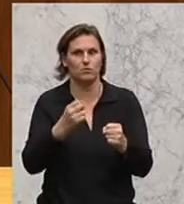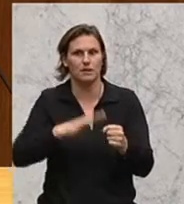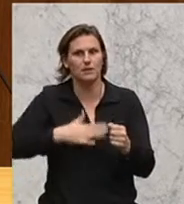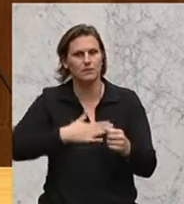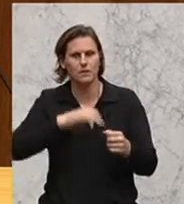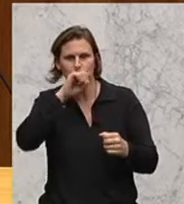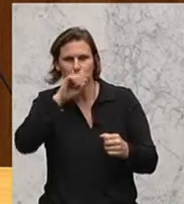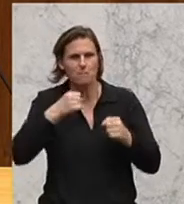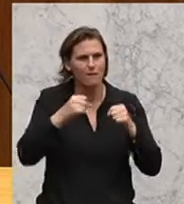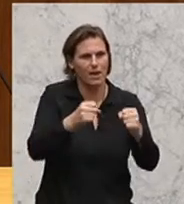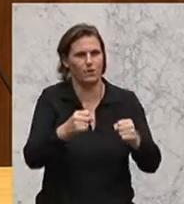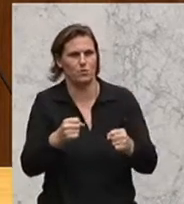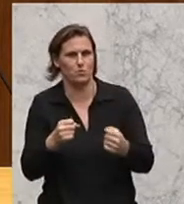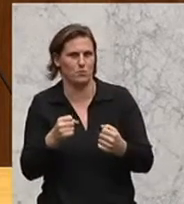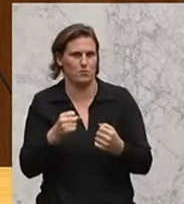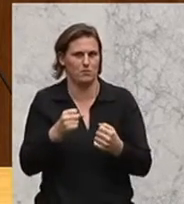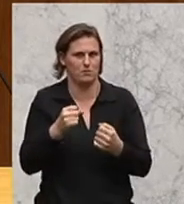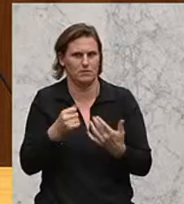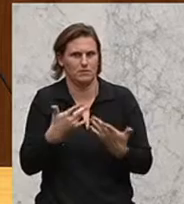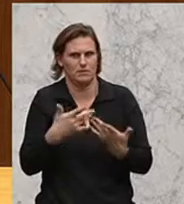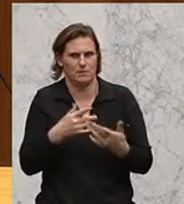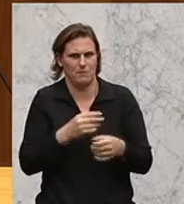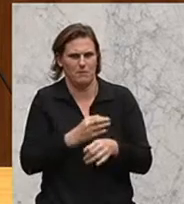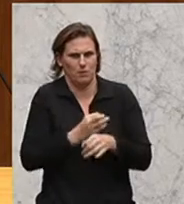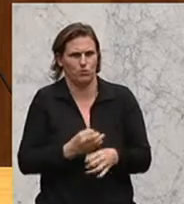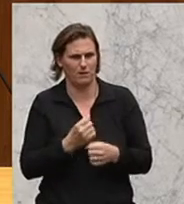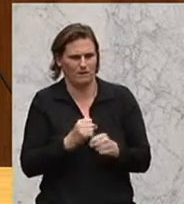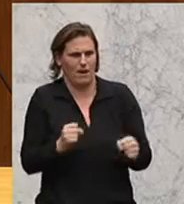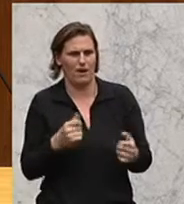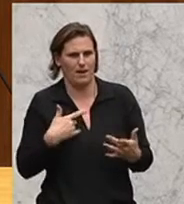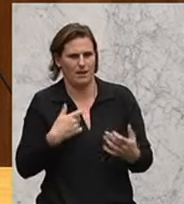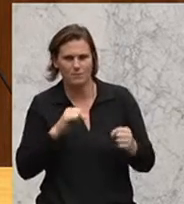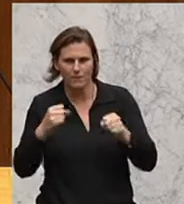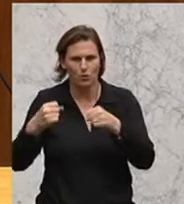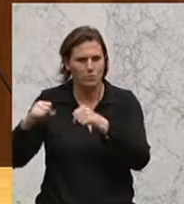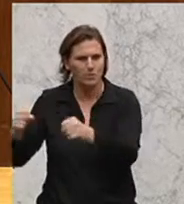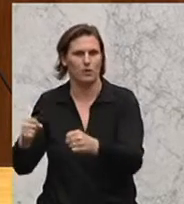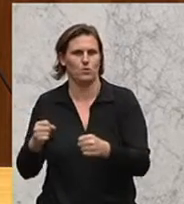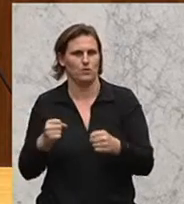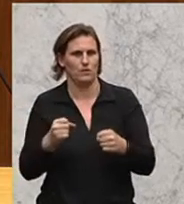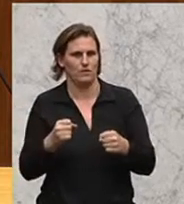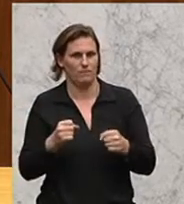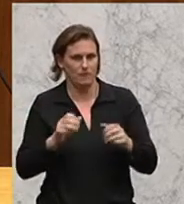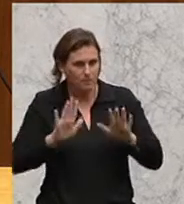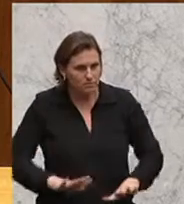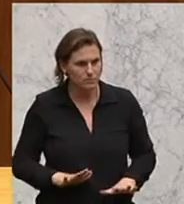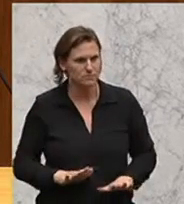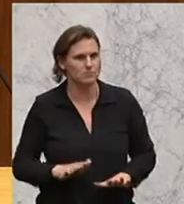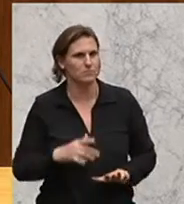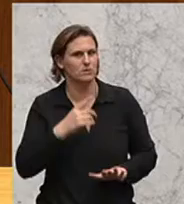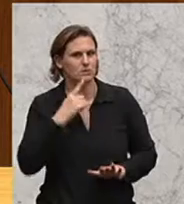sich ja bewegen. Und die bewegen sich jede Minute, wenn sie die Möglichkeit dazu haben. Und vermiesen kann man sie dann,